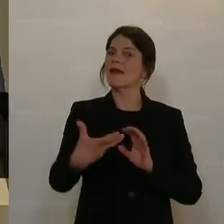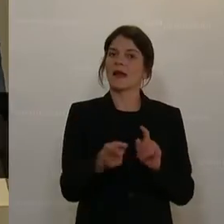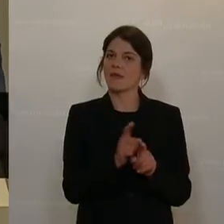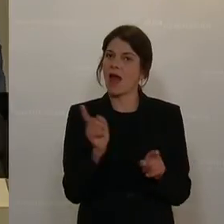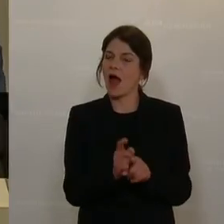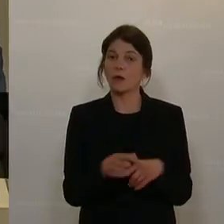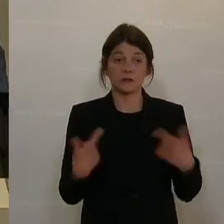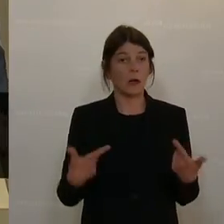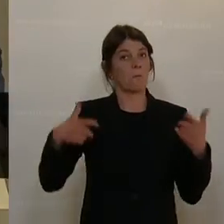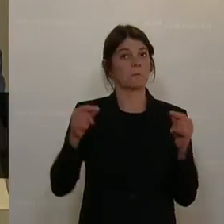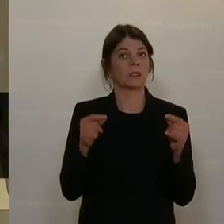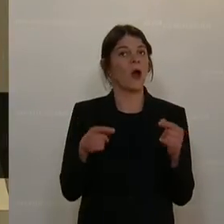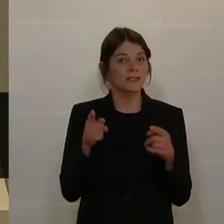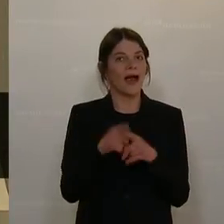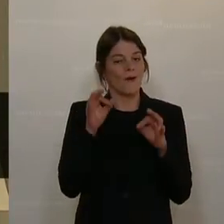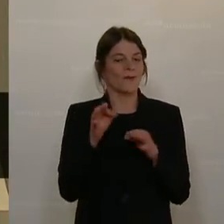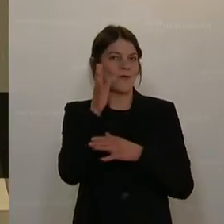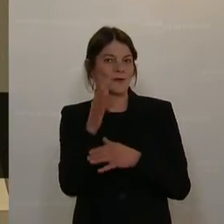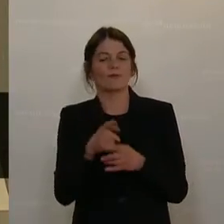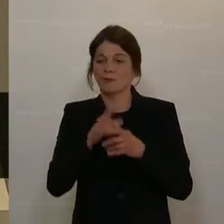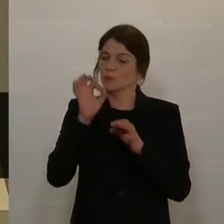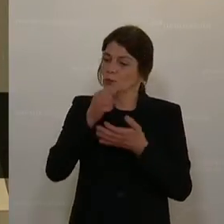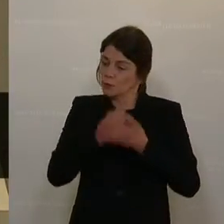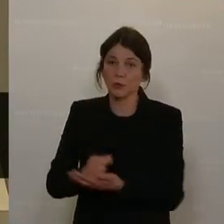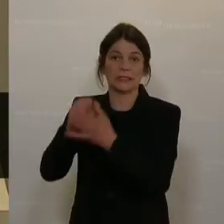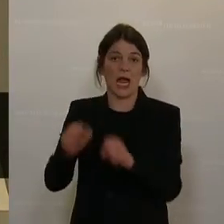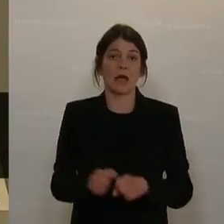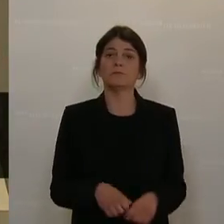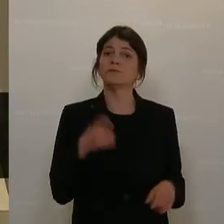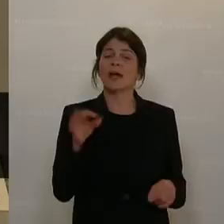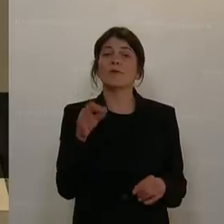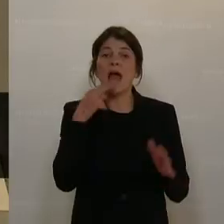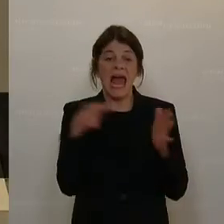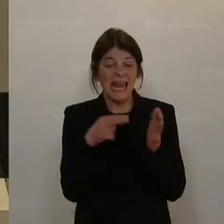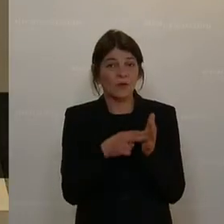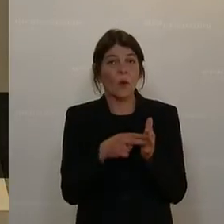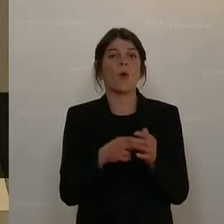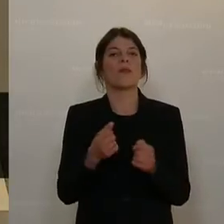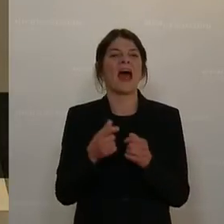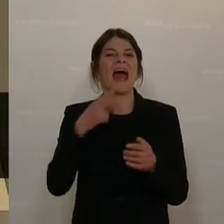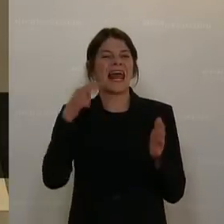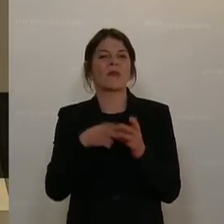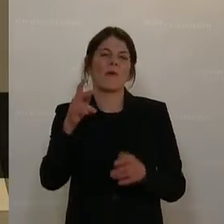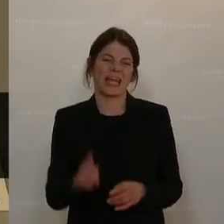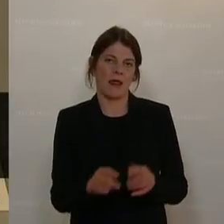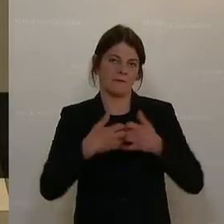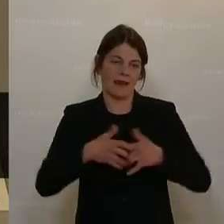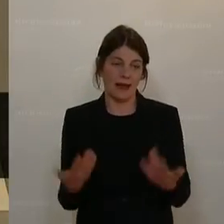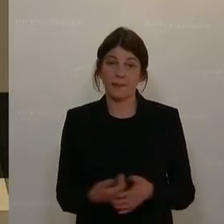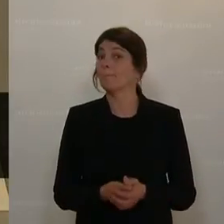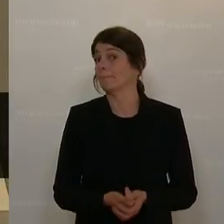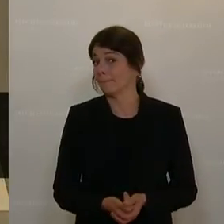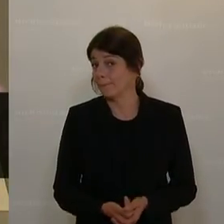somit auch das Ganze nachhaltig unterstützt. Das Ganze wird sein für Elektro- und Elektronikgeräte und